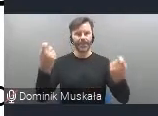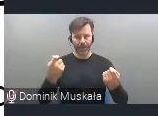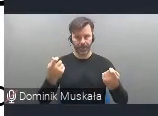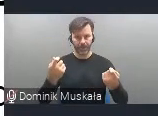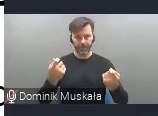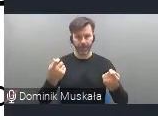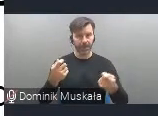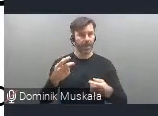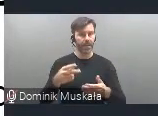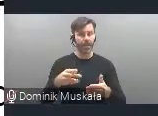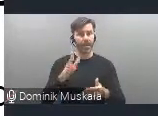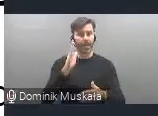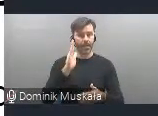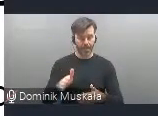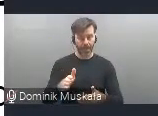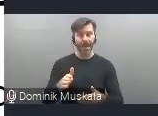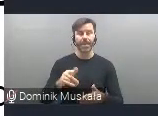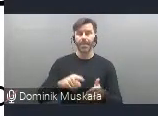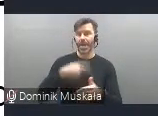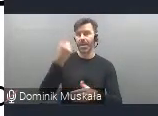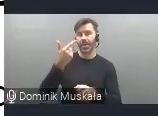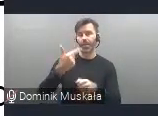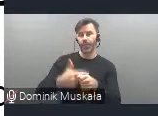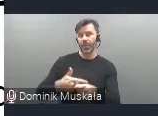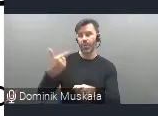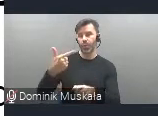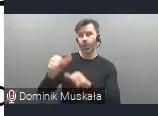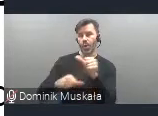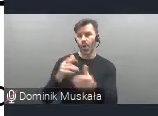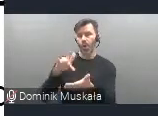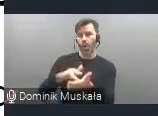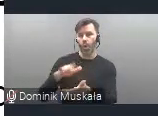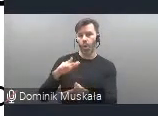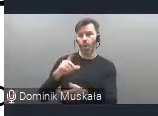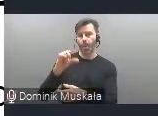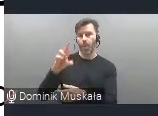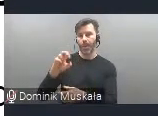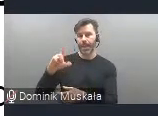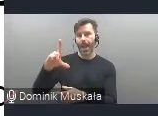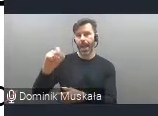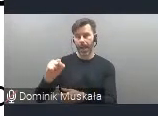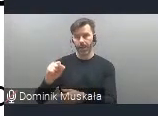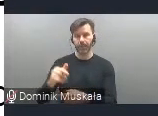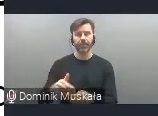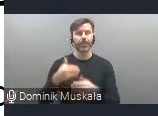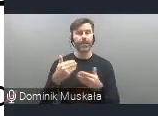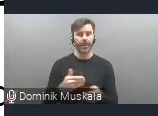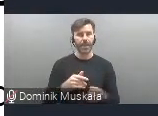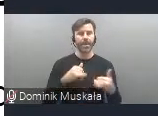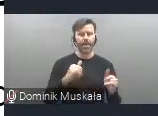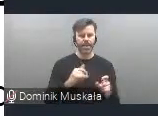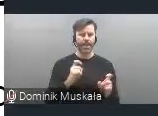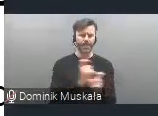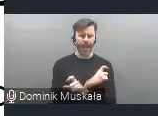w 2022 roku w Brukseli i potem będą na przemian w kraju Unii Europejskiej i w kraju poza Unią Europejską co